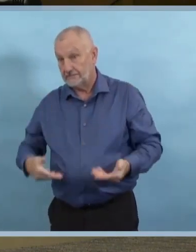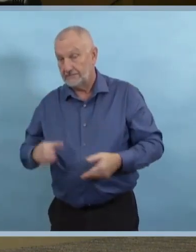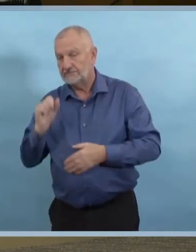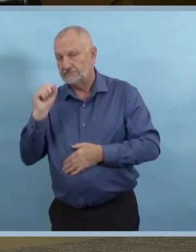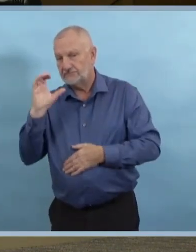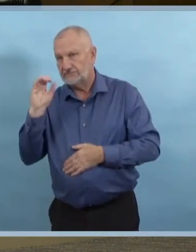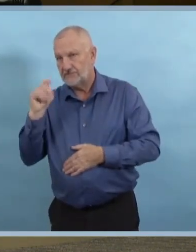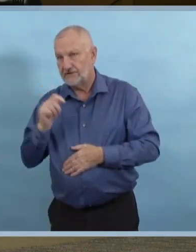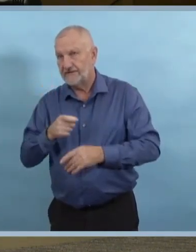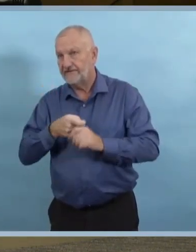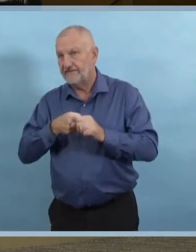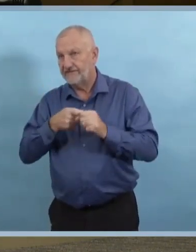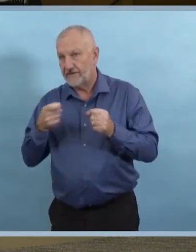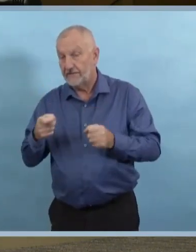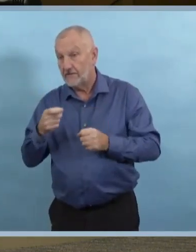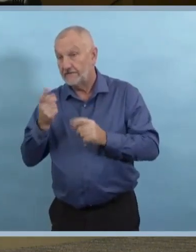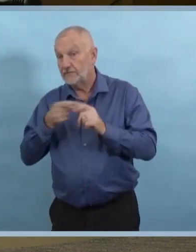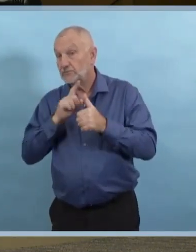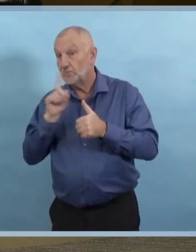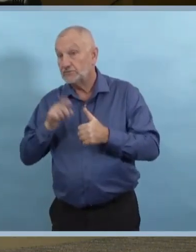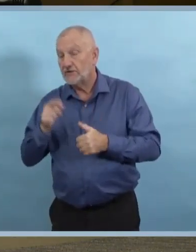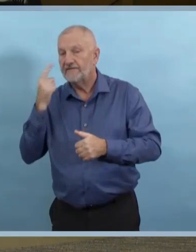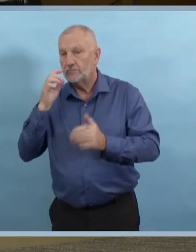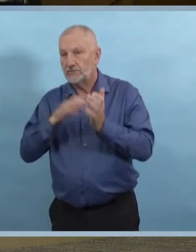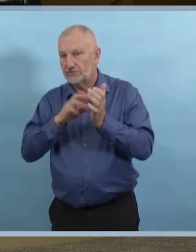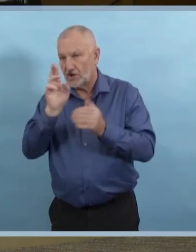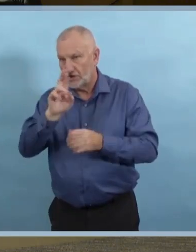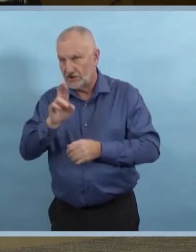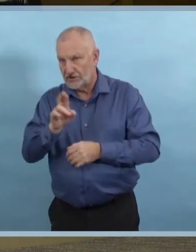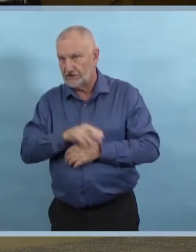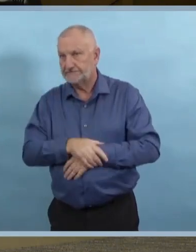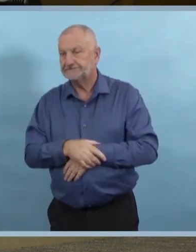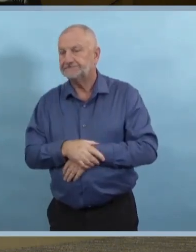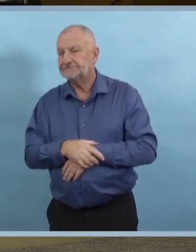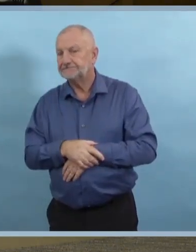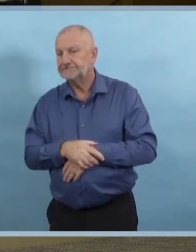Pourquoi est-ce que vous permettez encore l'Halloween à l'heure actuelle?